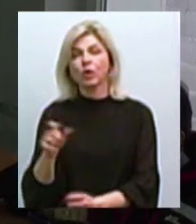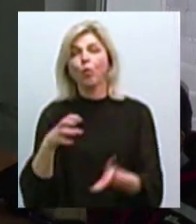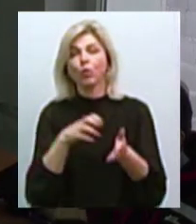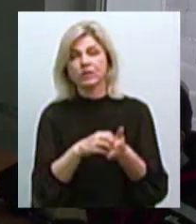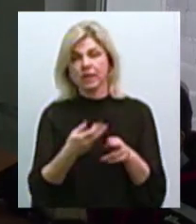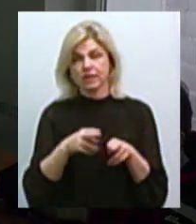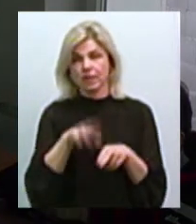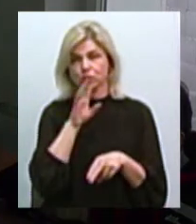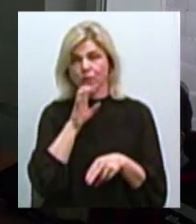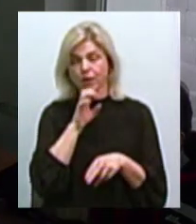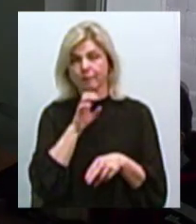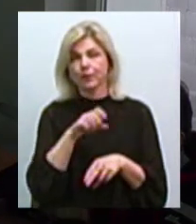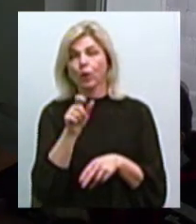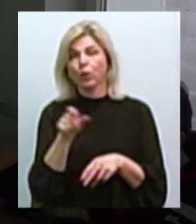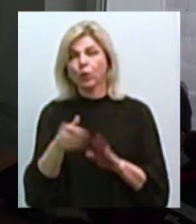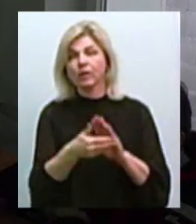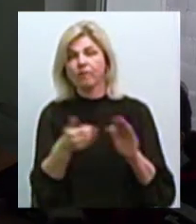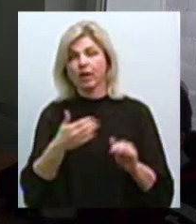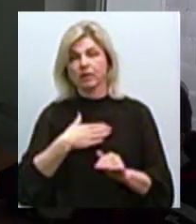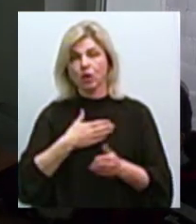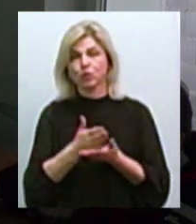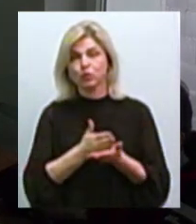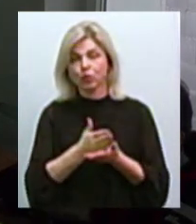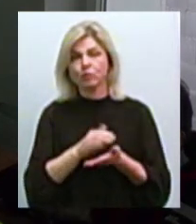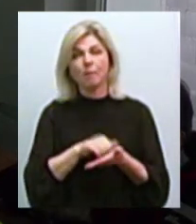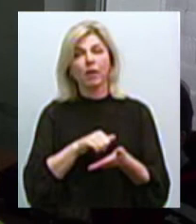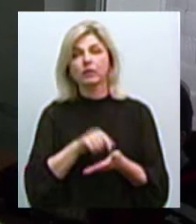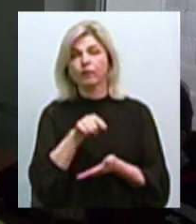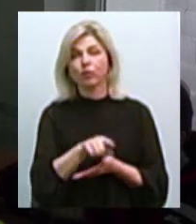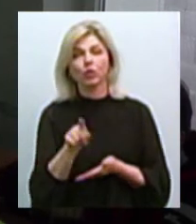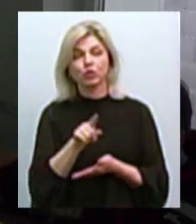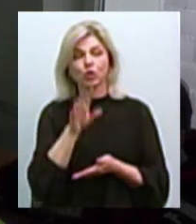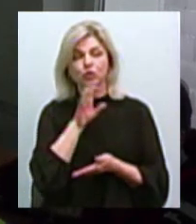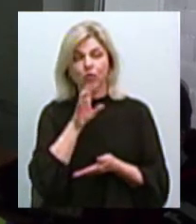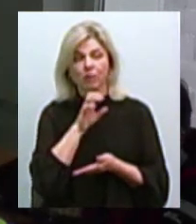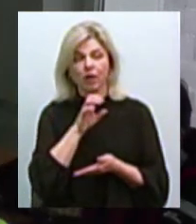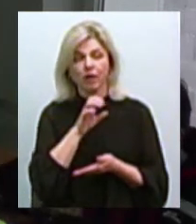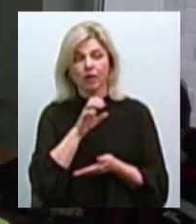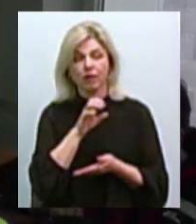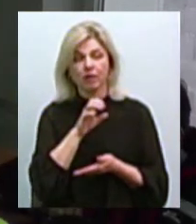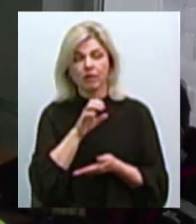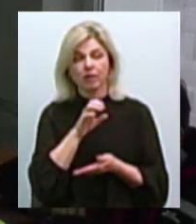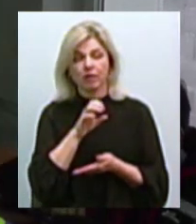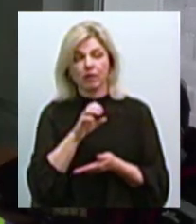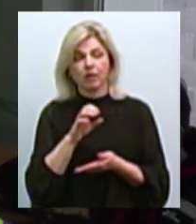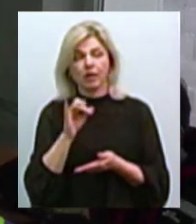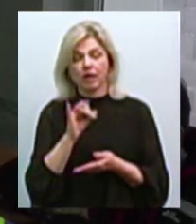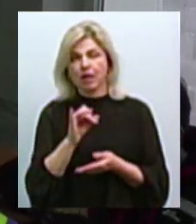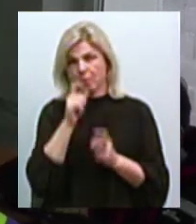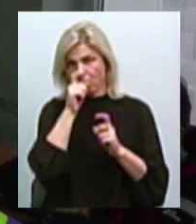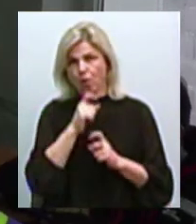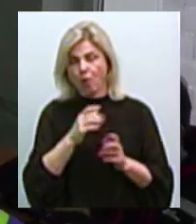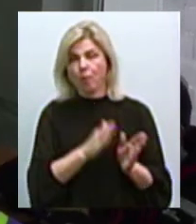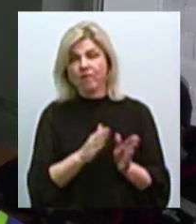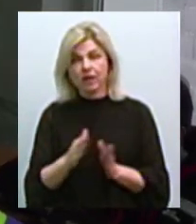Люди викликали нашу службу, мотивуючи це тим, що собака висала і вона має неадекватну поведінку. Наші